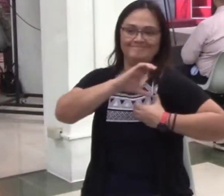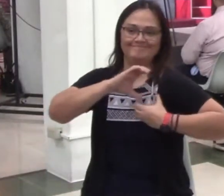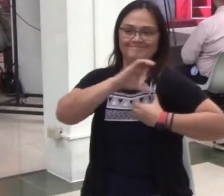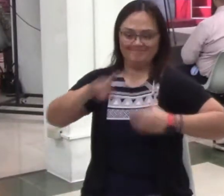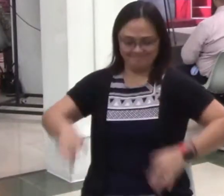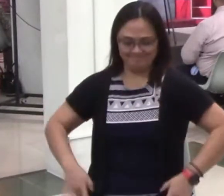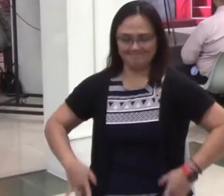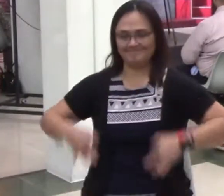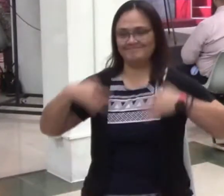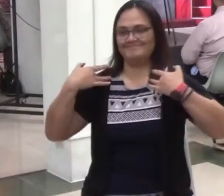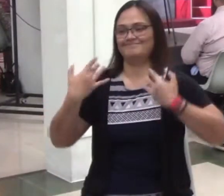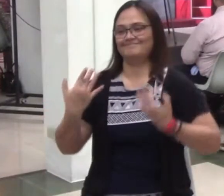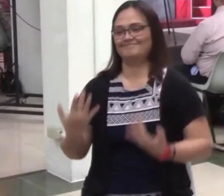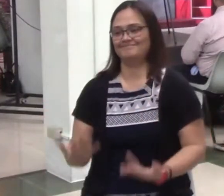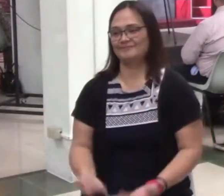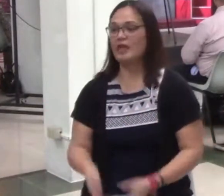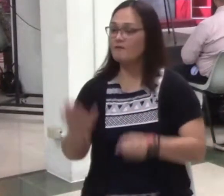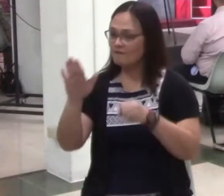Full.